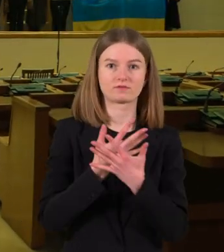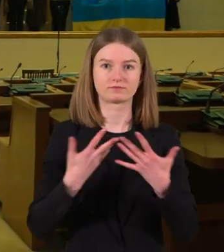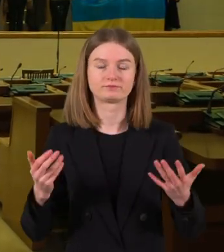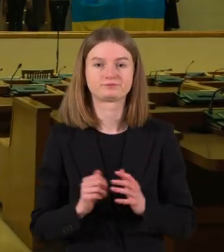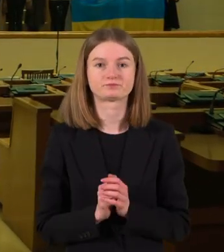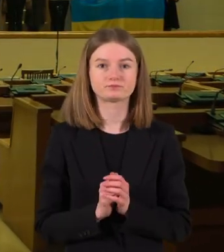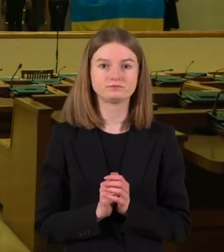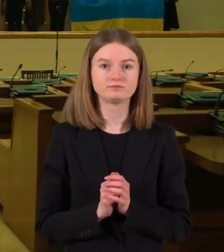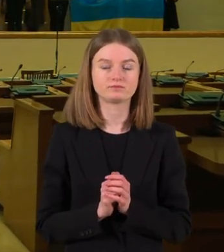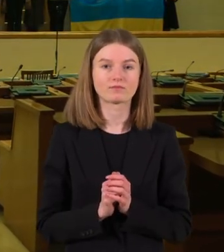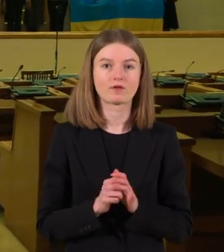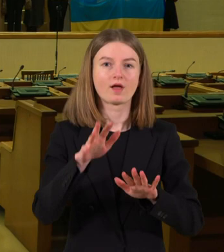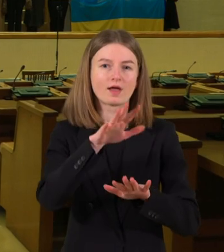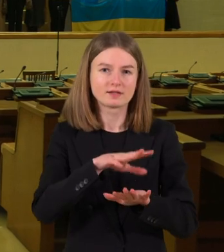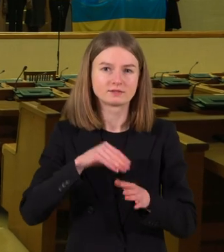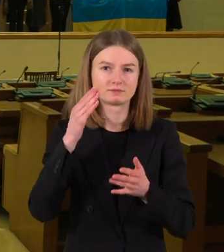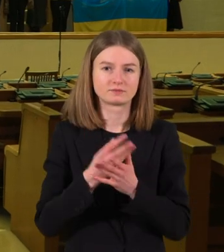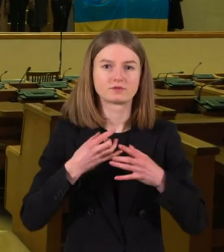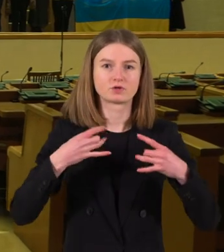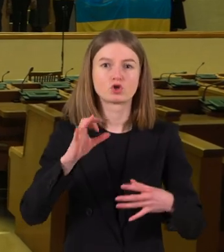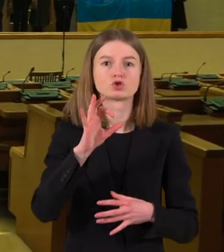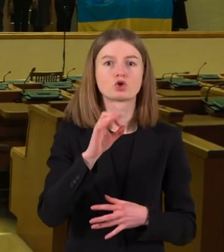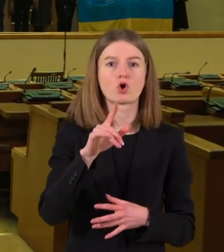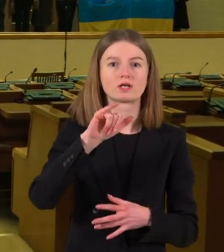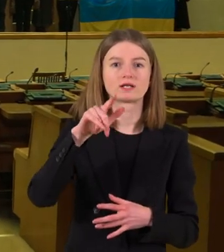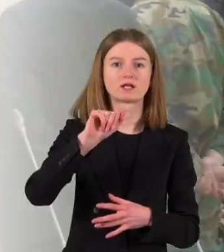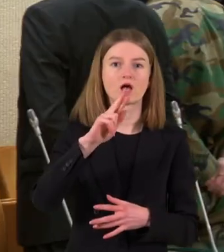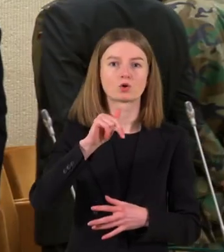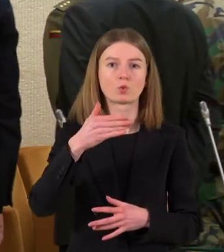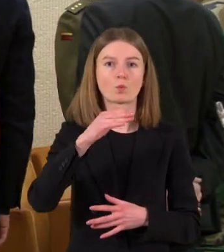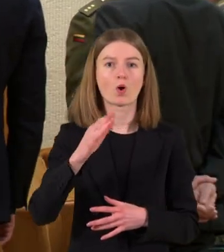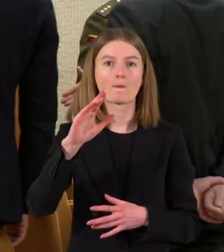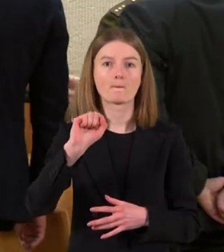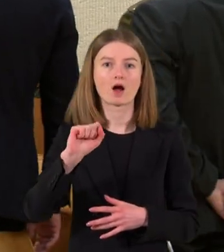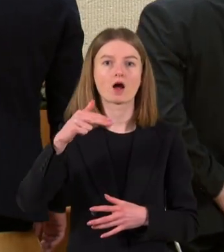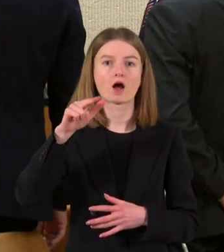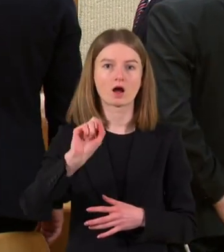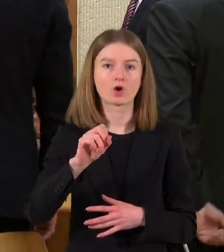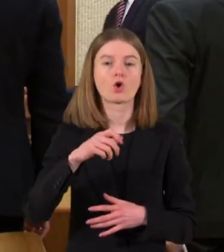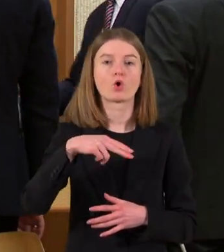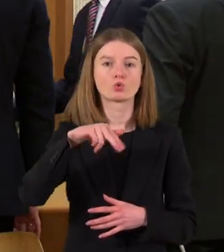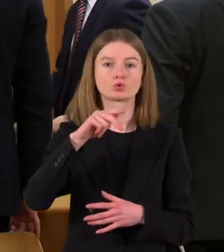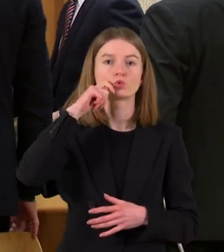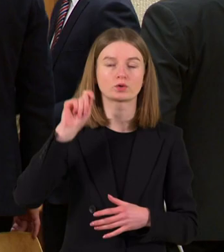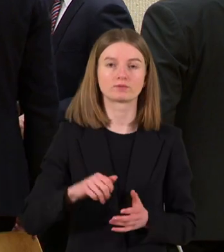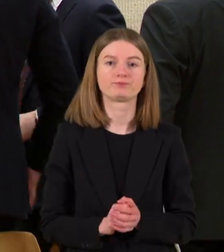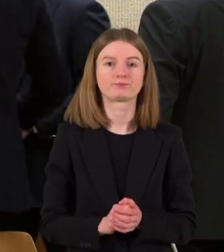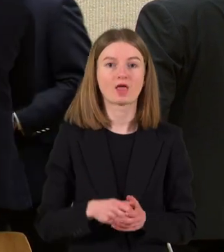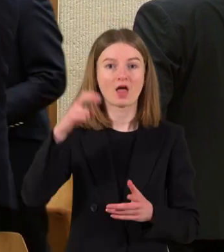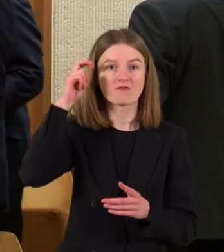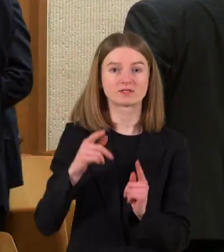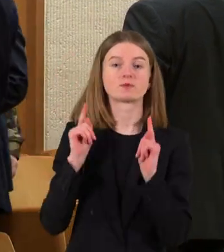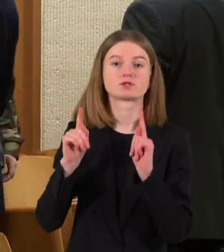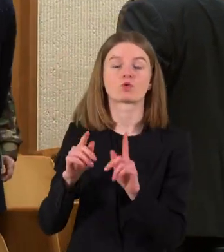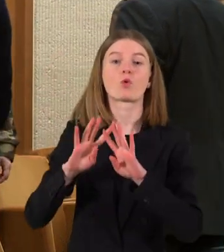bendruomenė pakvietė į tarp parlamentinę akciją Solidarumo bangą už Ukrainą. Nacionalinio saugumo ir gynybos komitetas apsvarsti